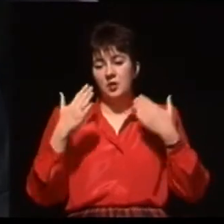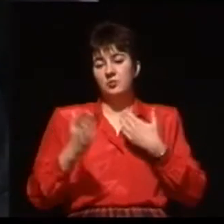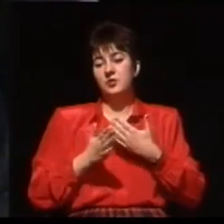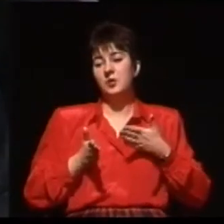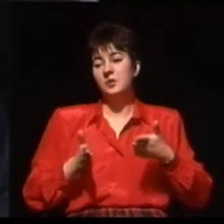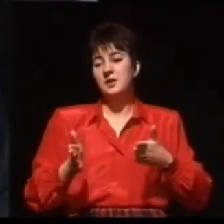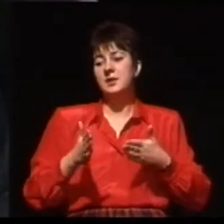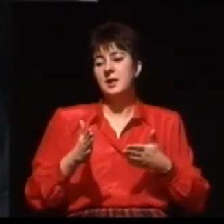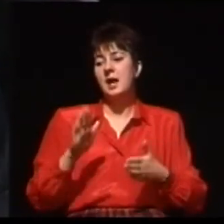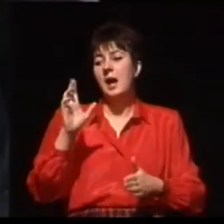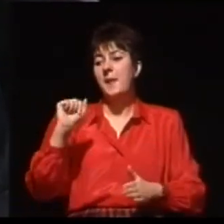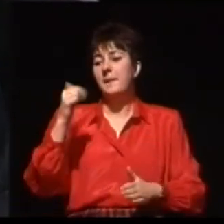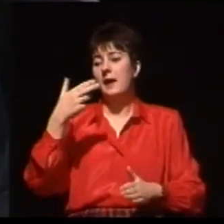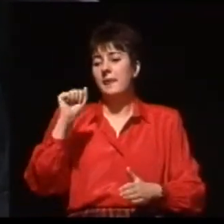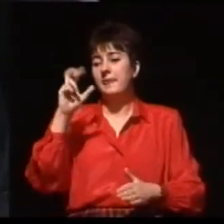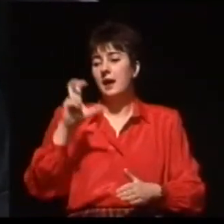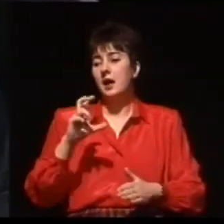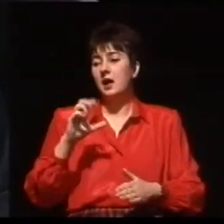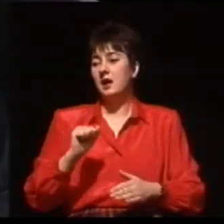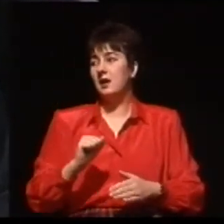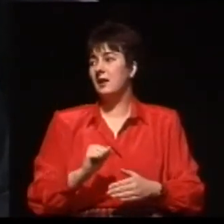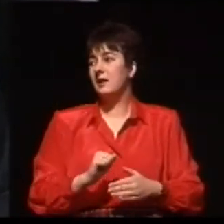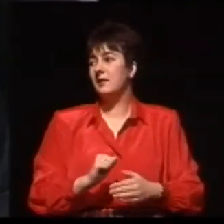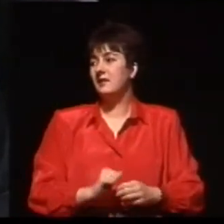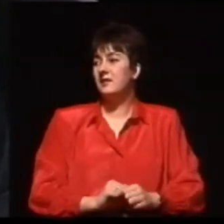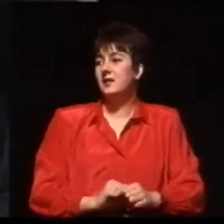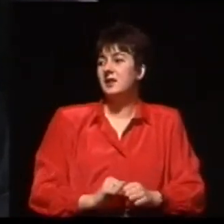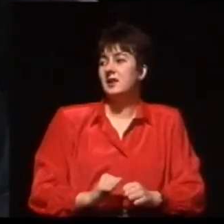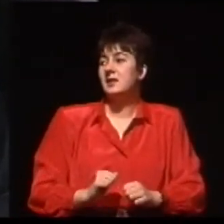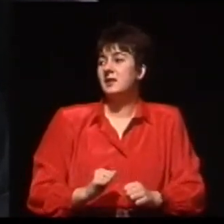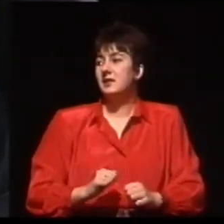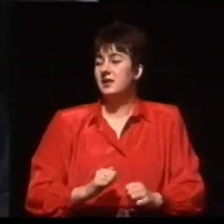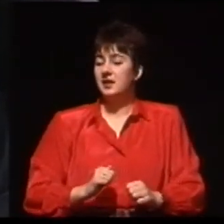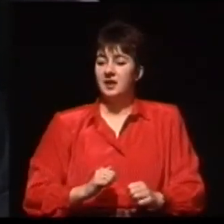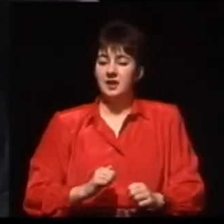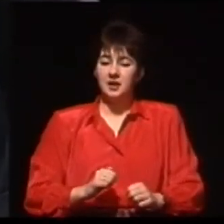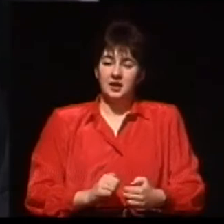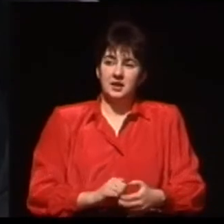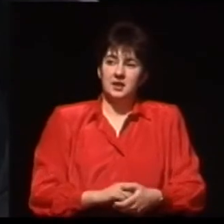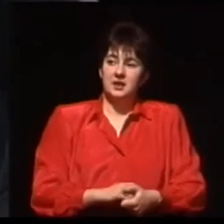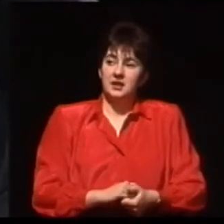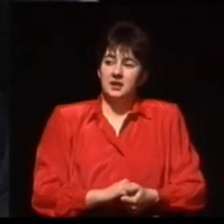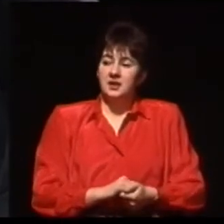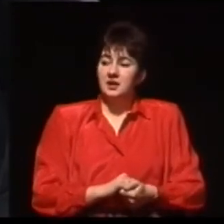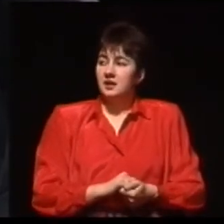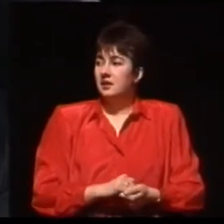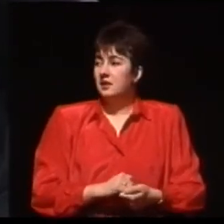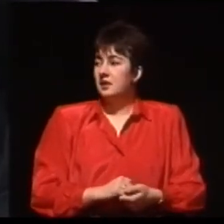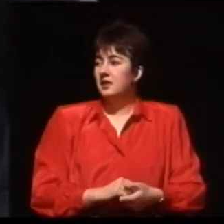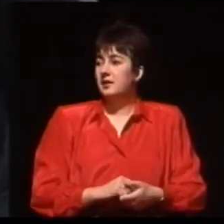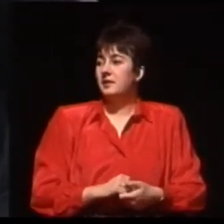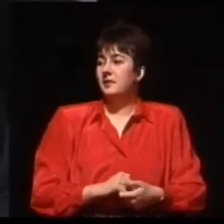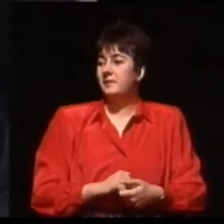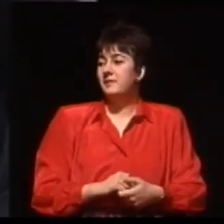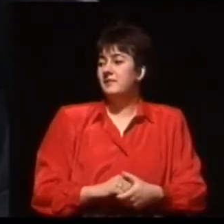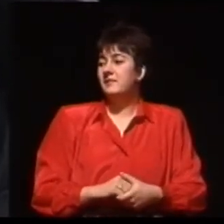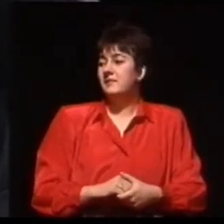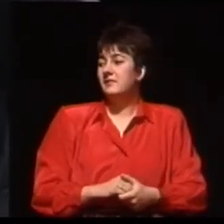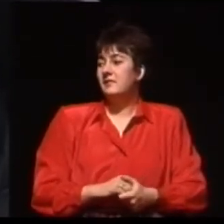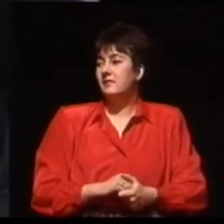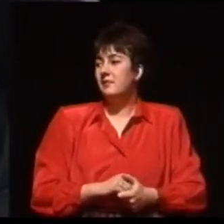inicjatywy pana profesora Grzegorza Jęczewskiego, który wtedy przebywał w Stanach Zjednoczonych na stypendium.